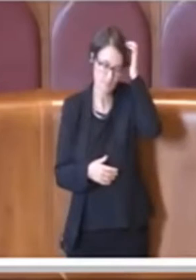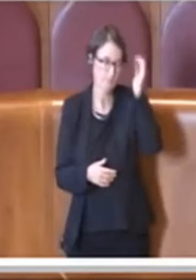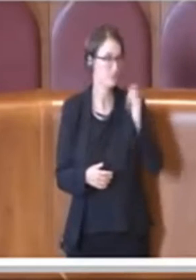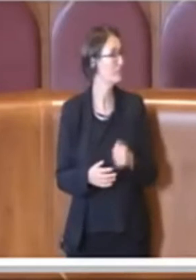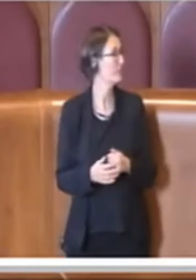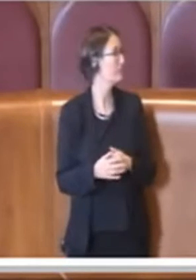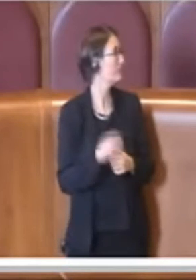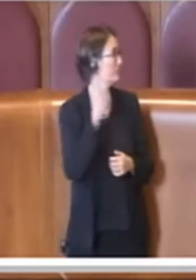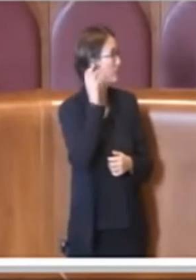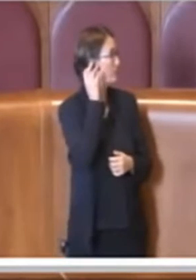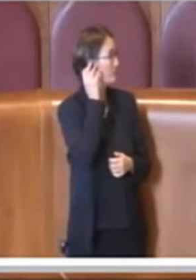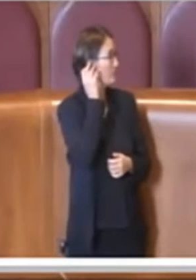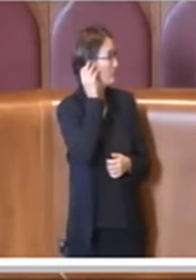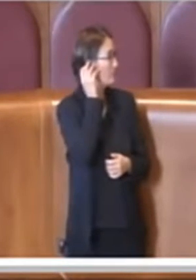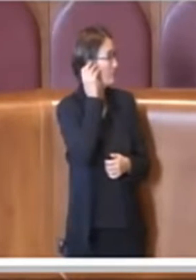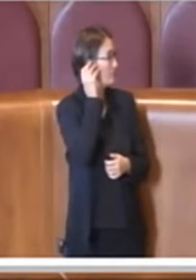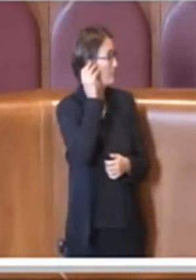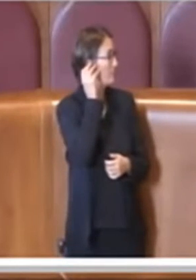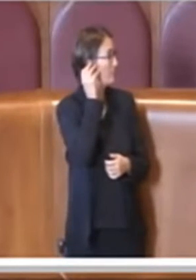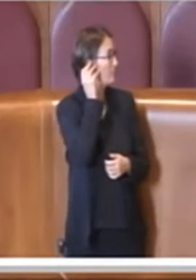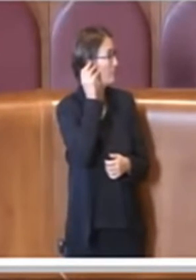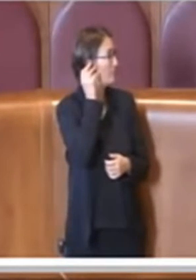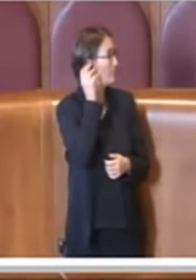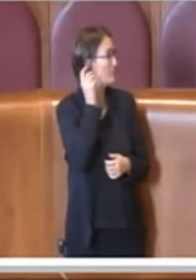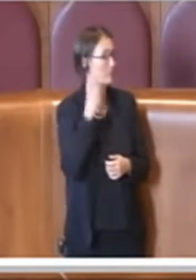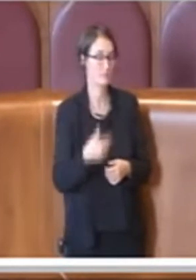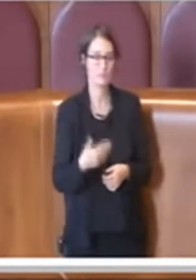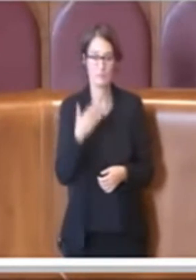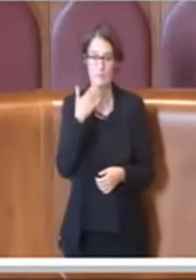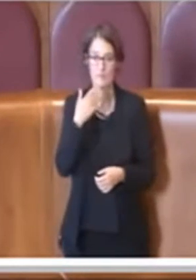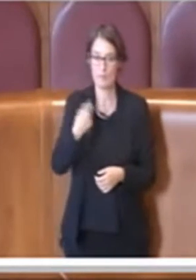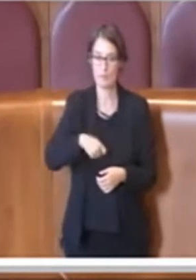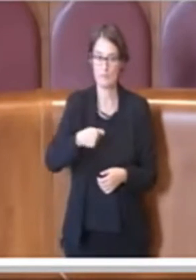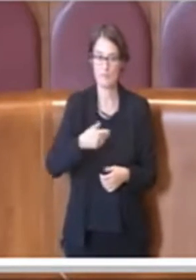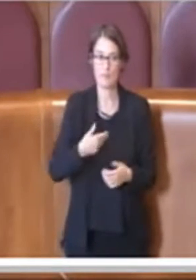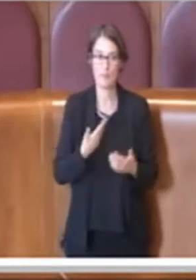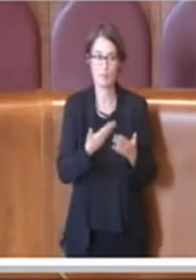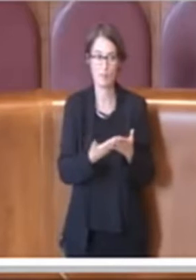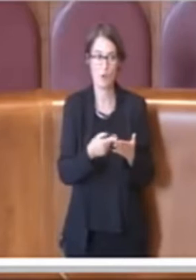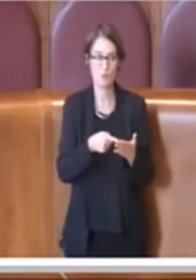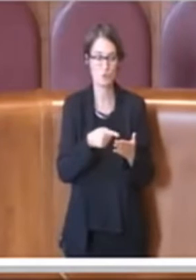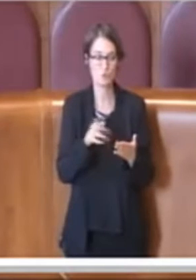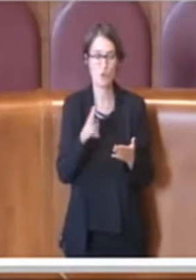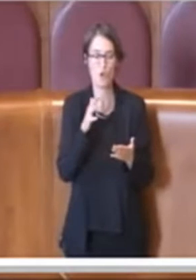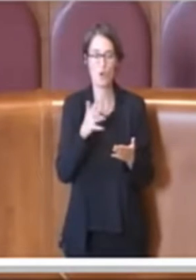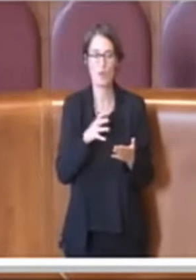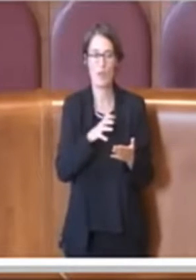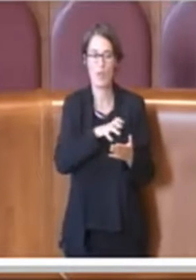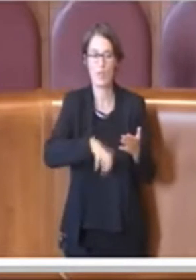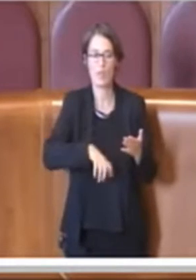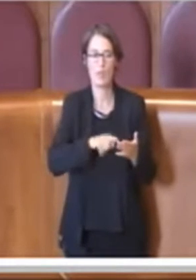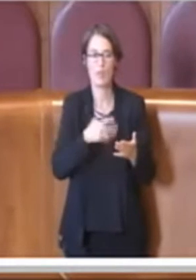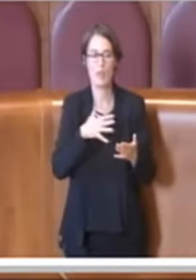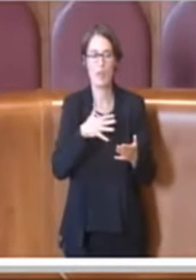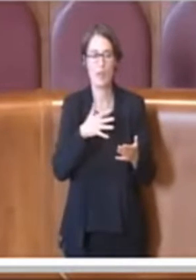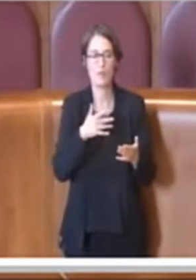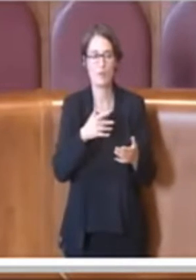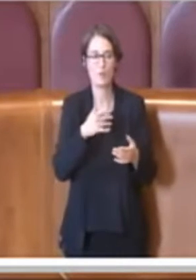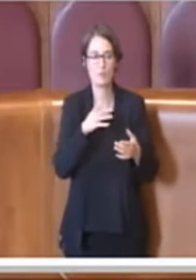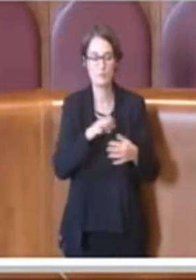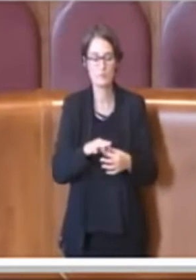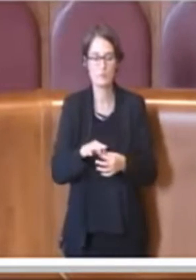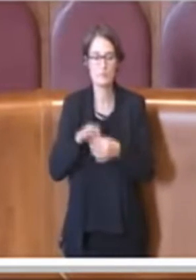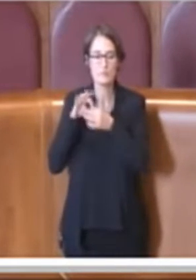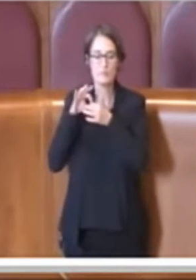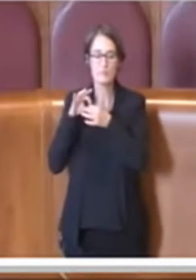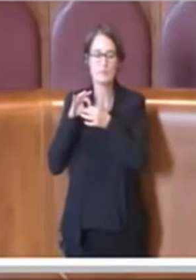Grazie Presidente. Questa mozione probabilmente deriva da uno scoop giornalistico